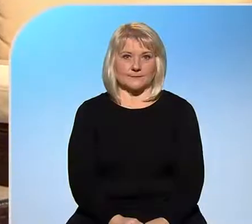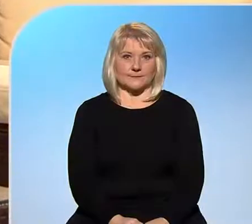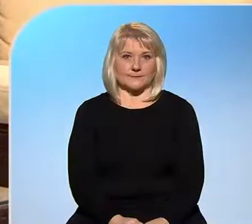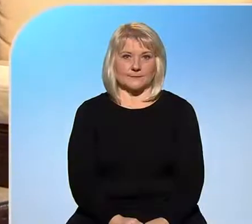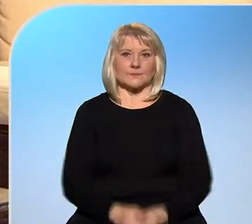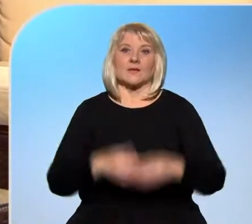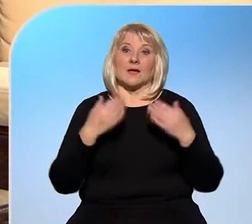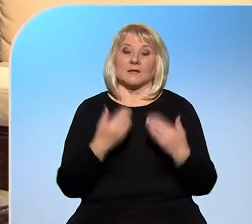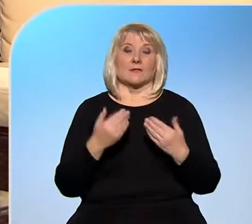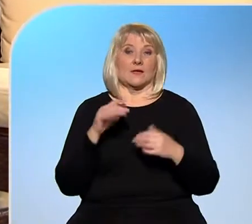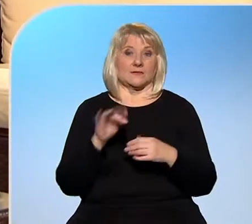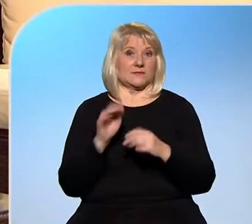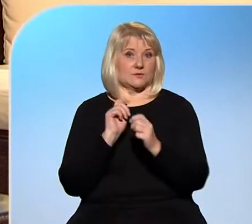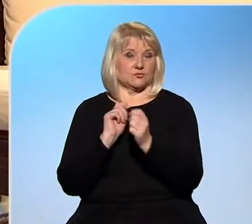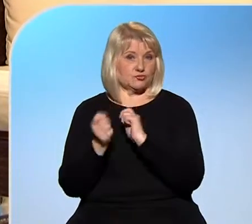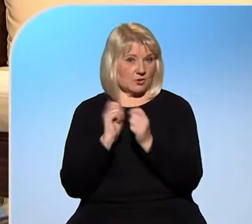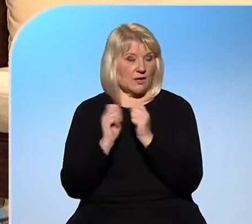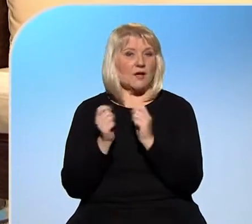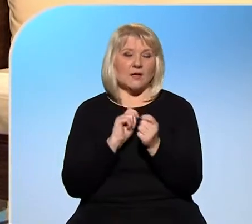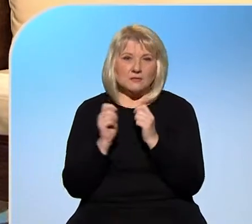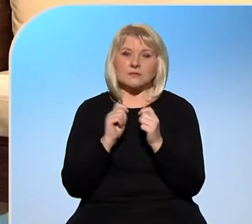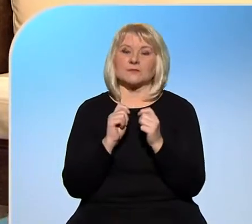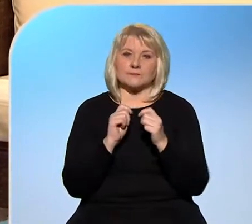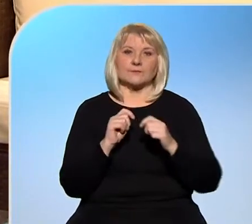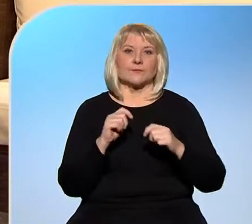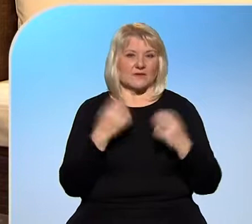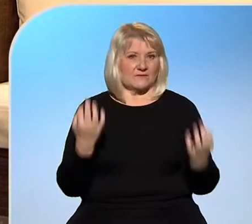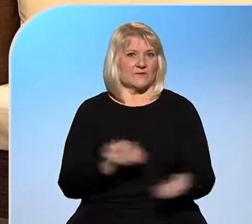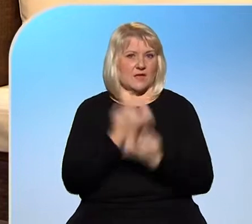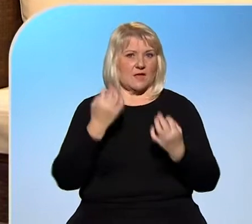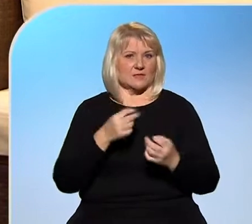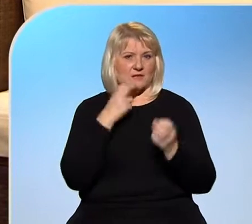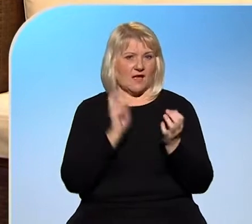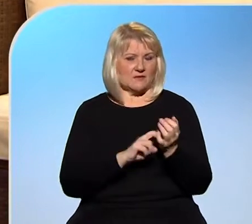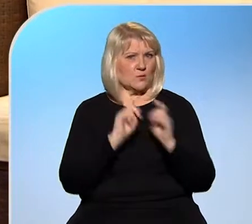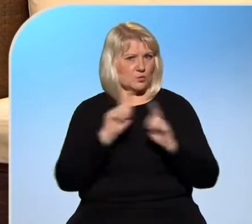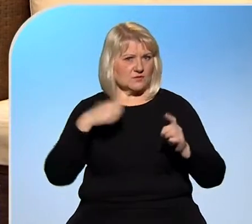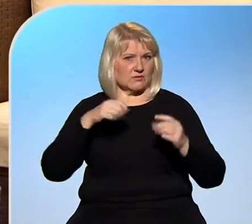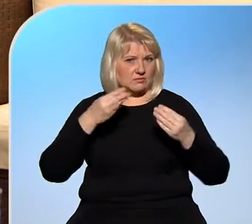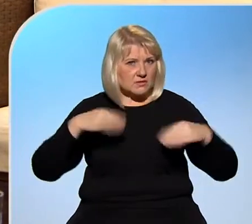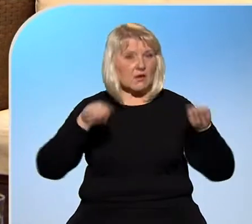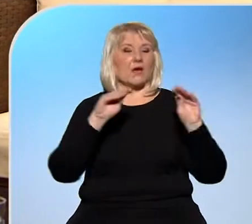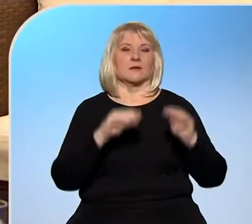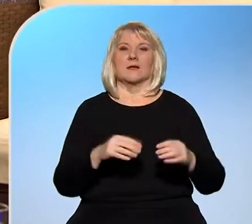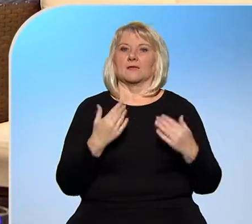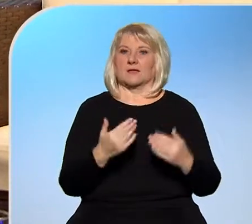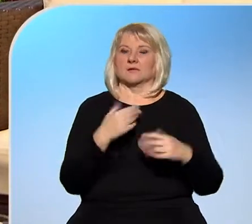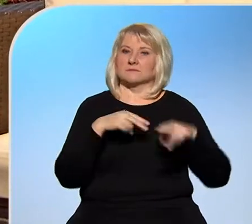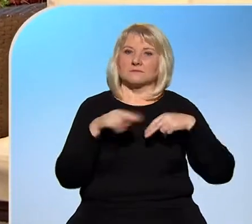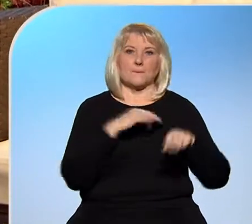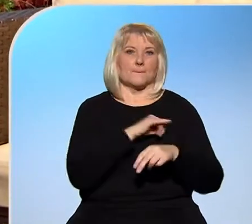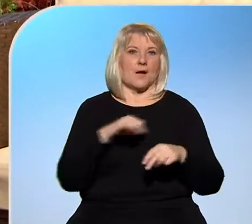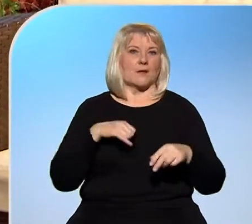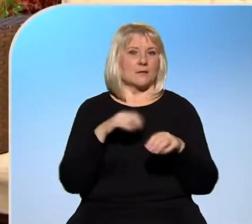Na četu dnes máme v poslední době hodně probírané téma a to je zdražování energii a na vaše dotazy odpovídá finanční